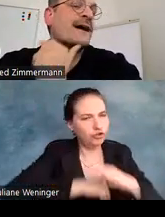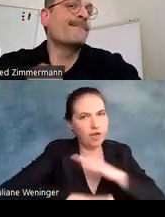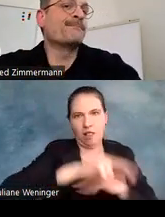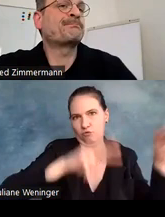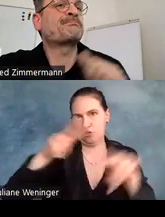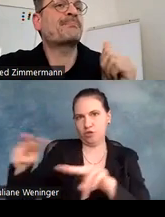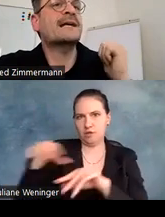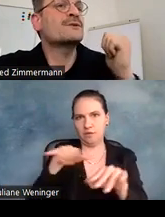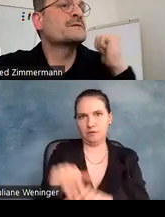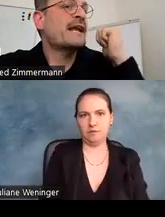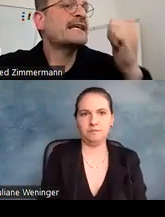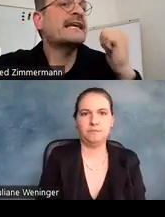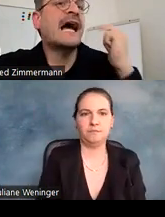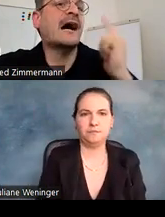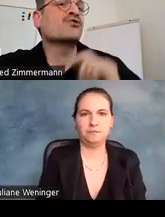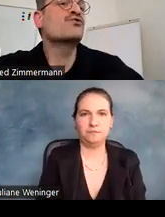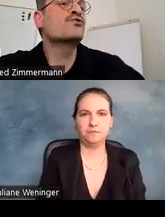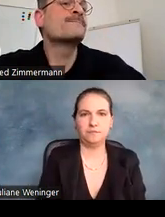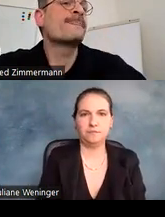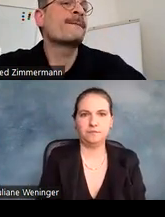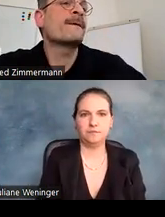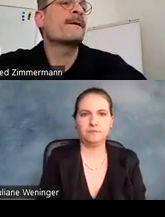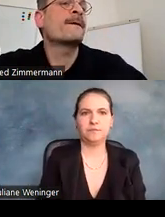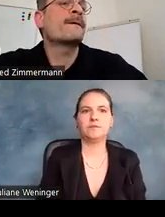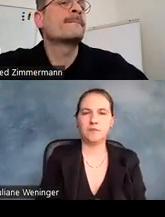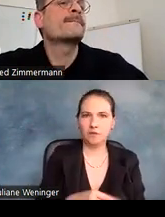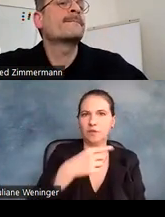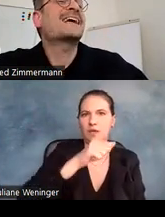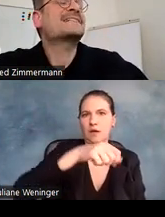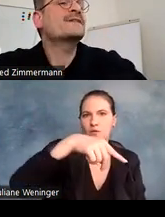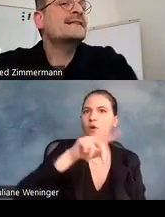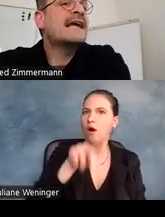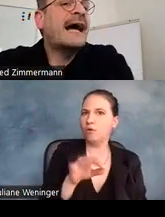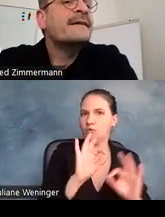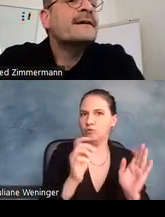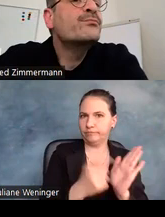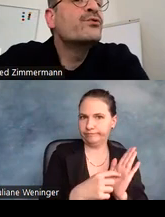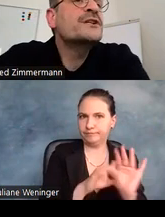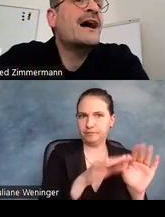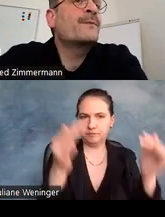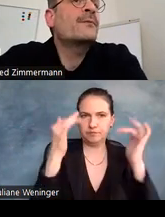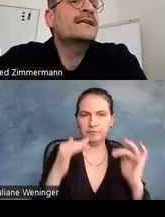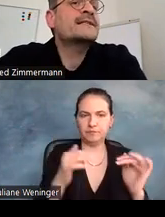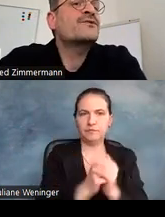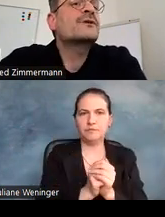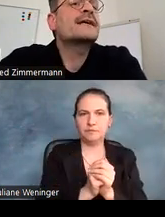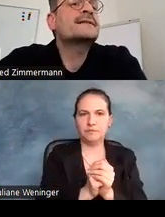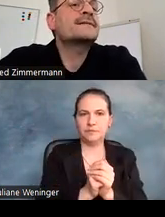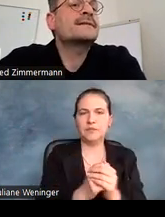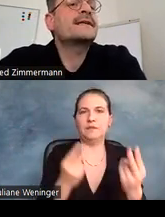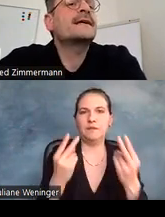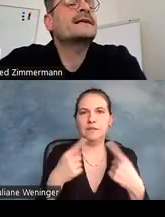Buchstaben. Also insofern G, A und Q. Eine ganz wichtige andere Buchstabenkombination